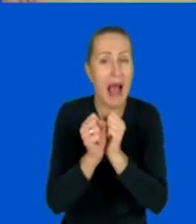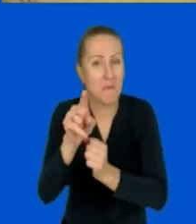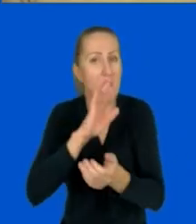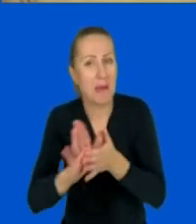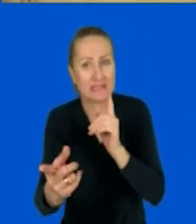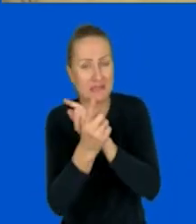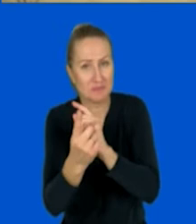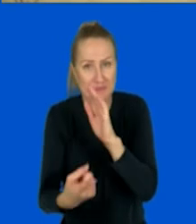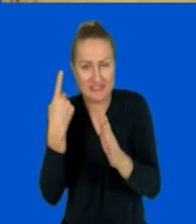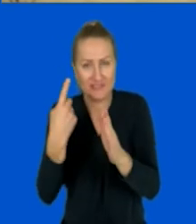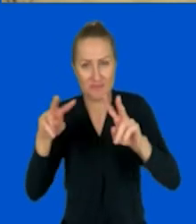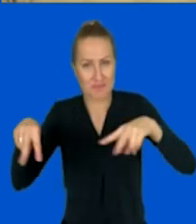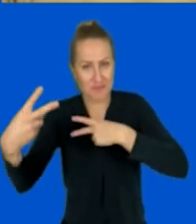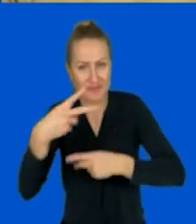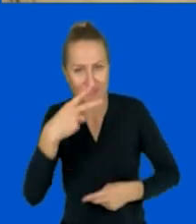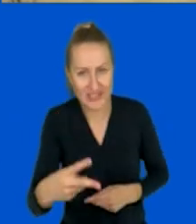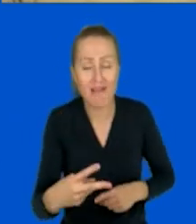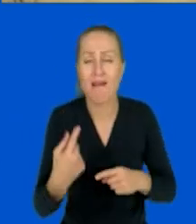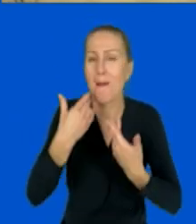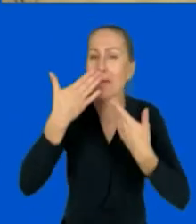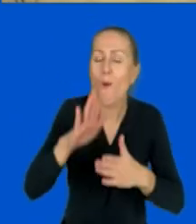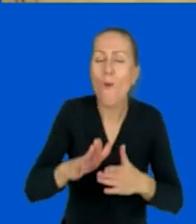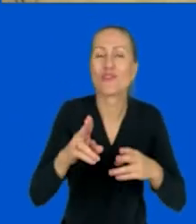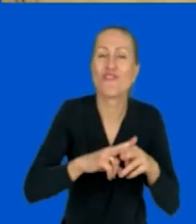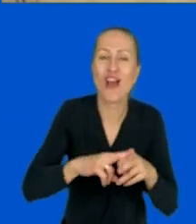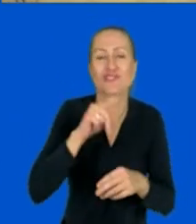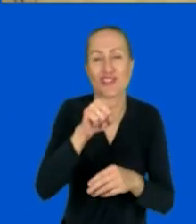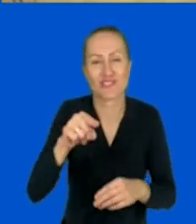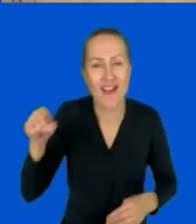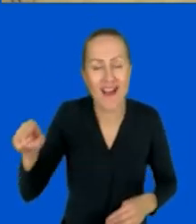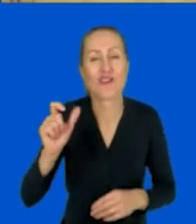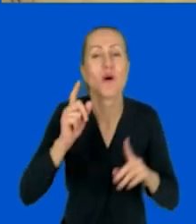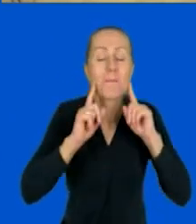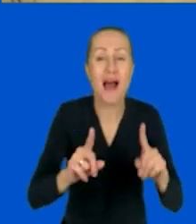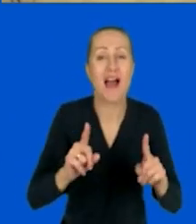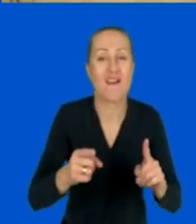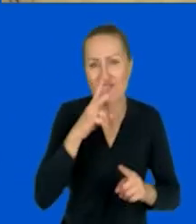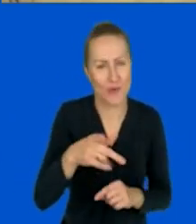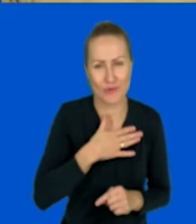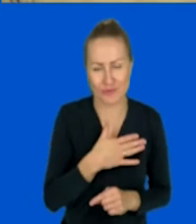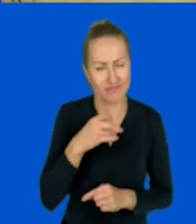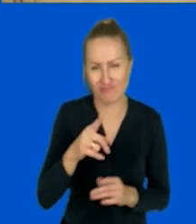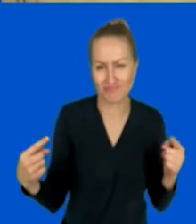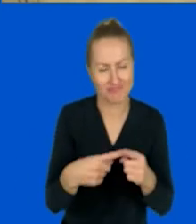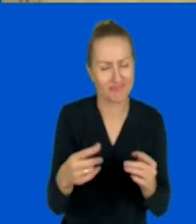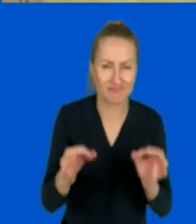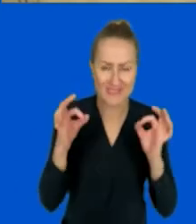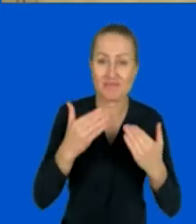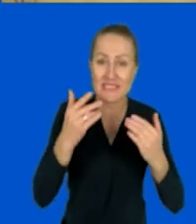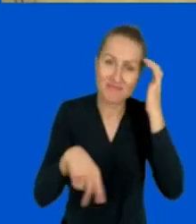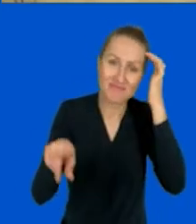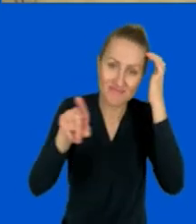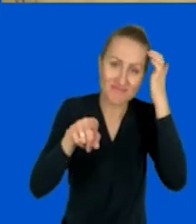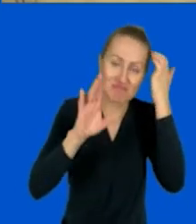kilka narzędzi, które w moim wypadku są pewniakami, żeby zaangażować uczestników.